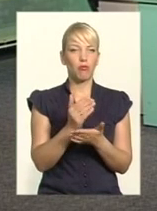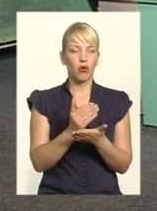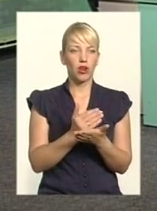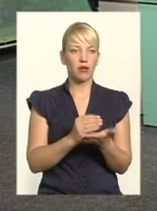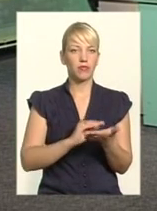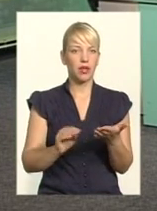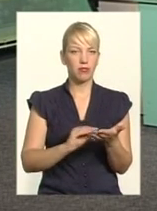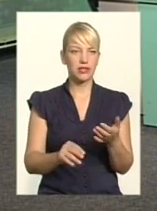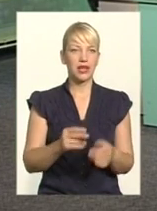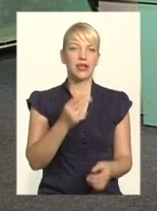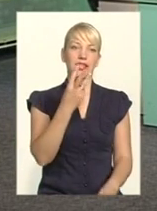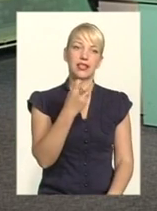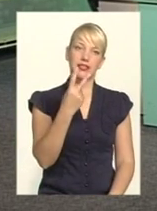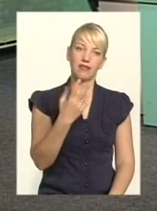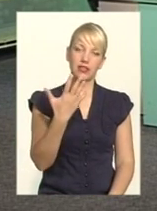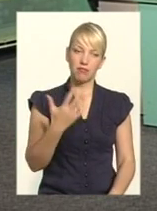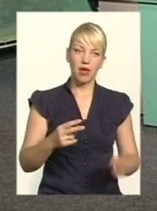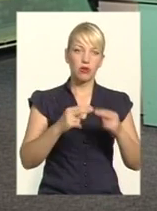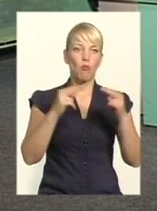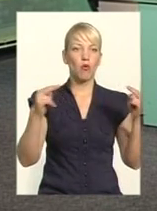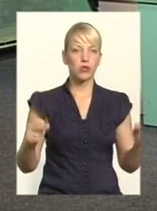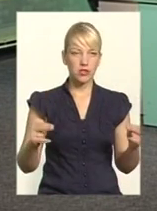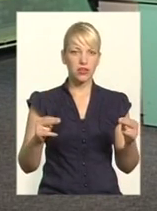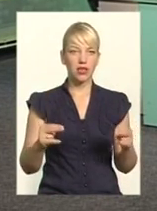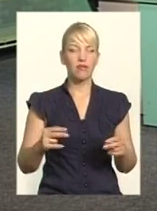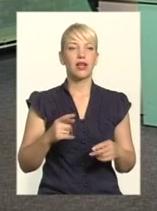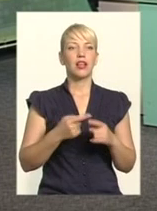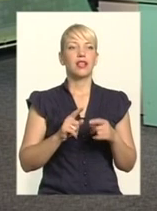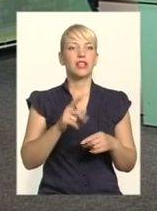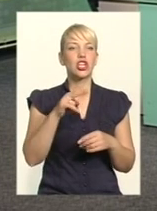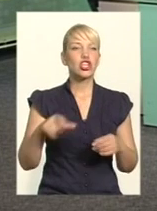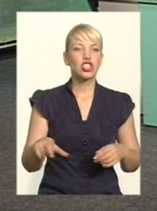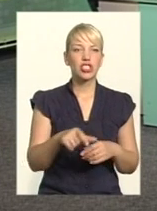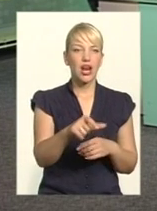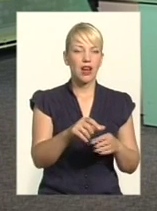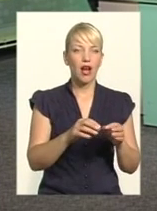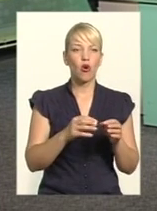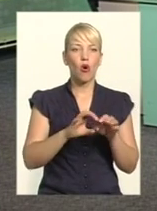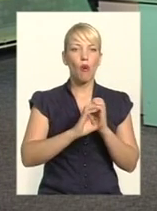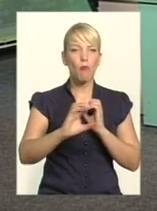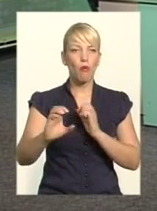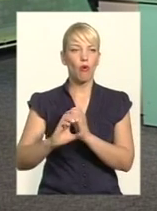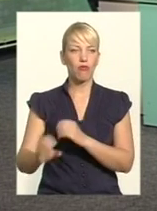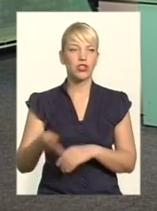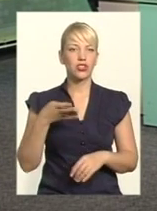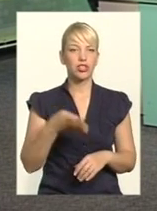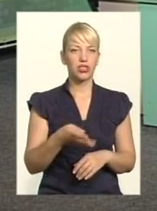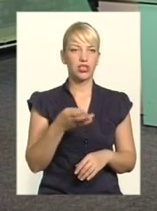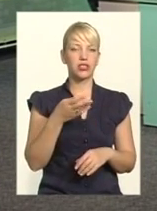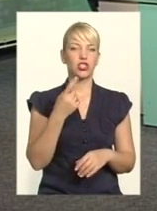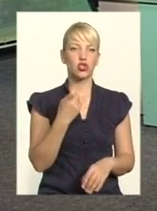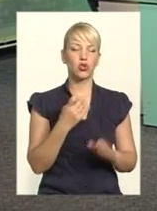325 мостів та шляхопроводів. Це дуже важлива річ, тому що там інший ремонт потрібен. Це 4111